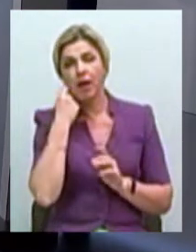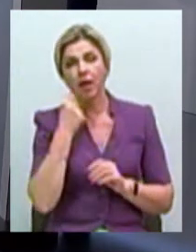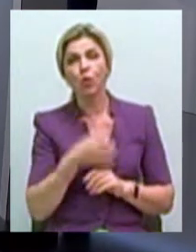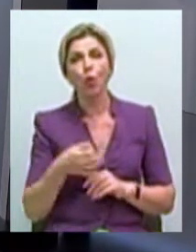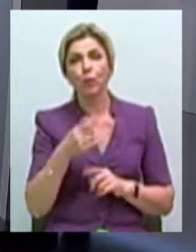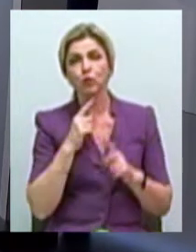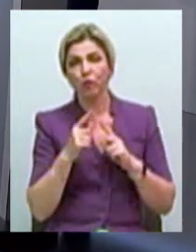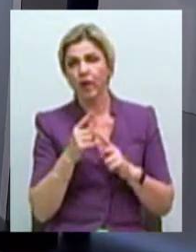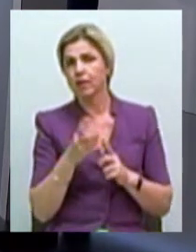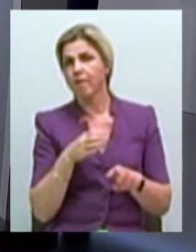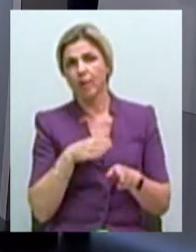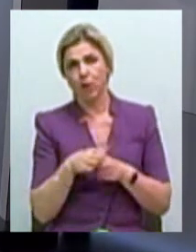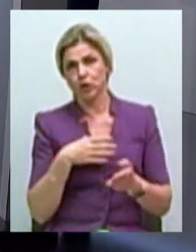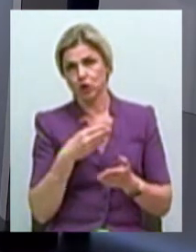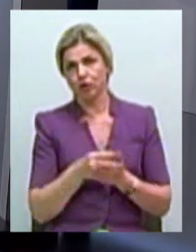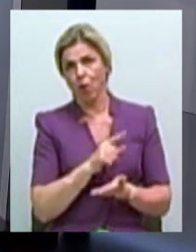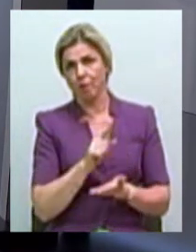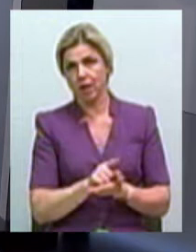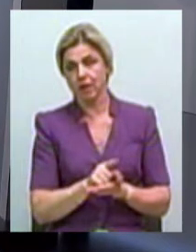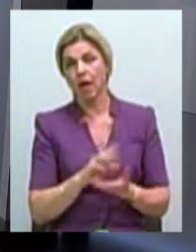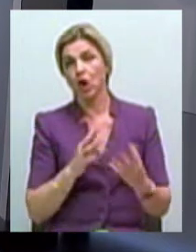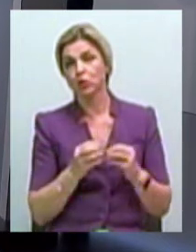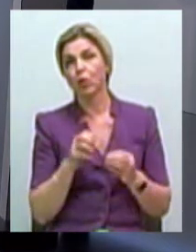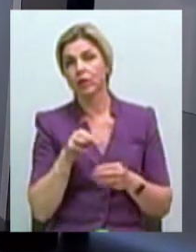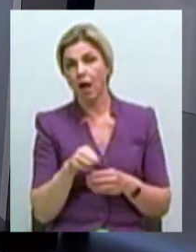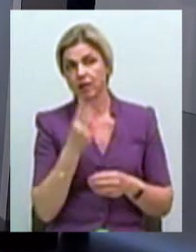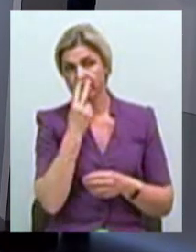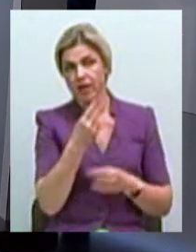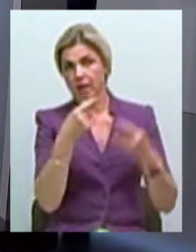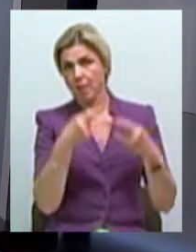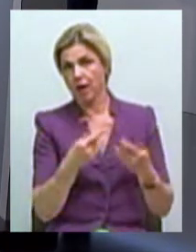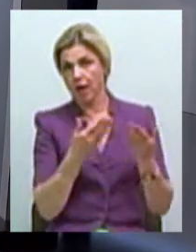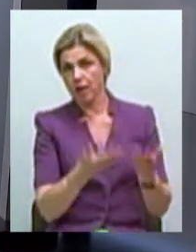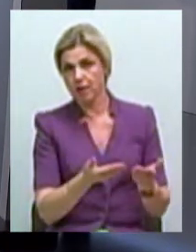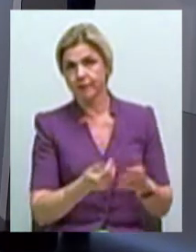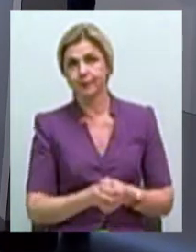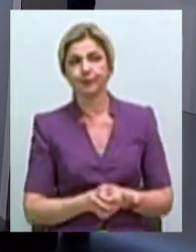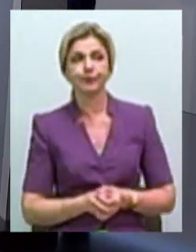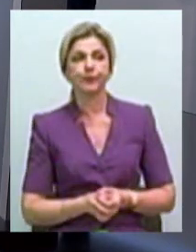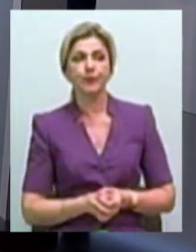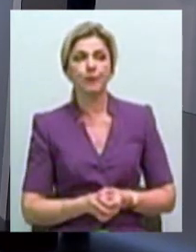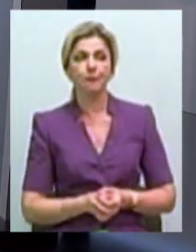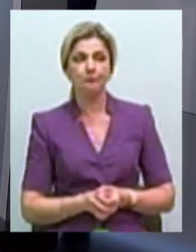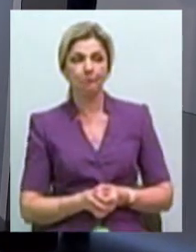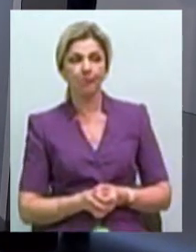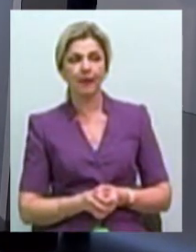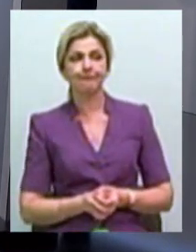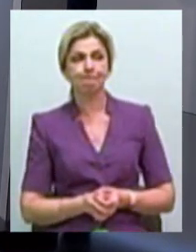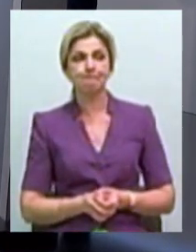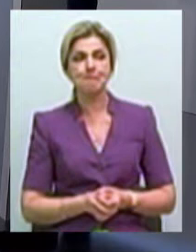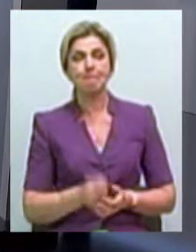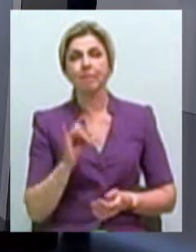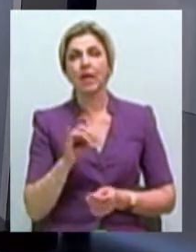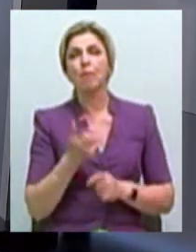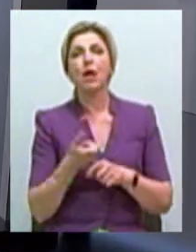выполнял своих обязанностей. Результат ми видим на екрані, собственно говоря, большинство горожан видели це.